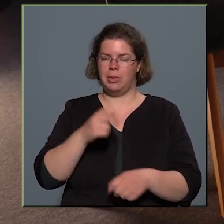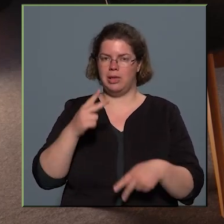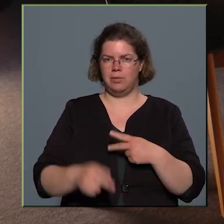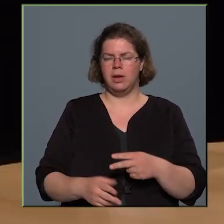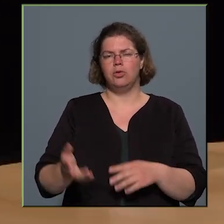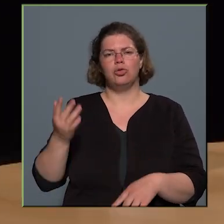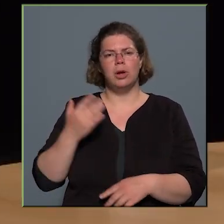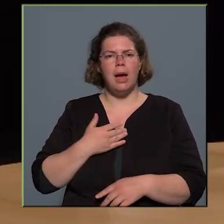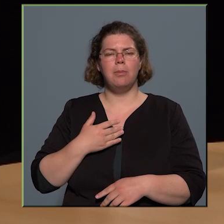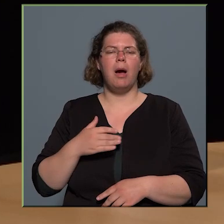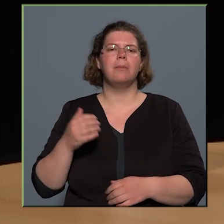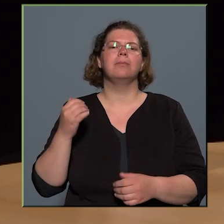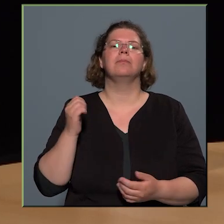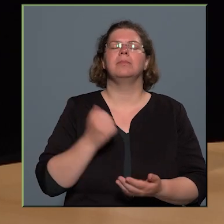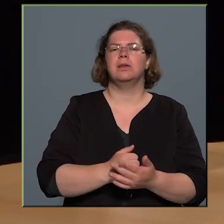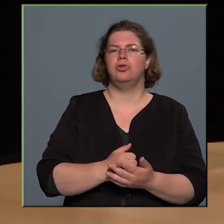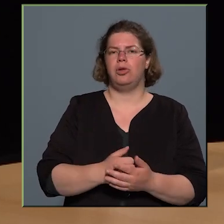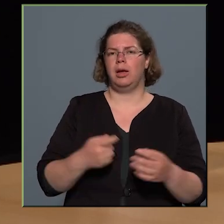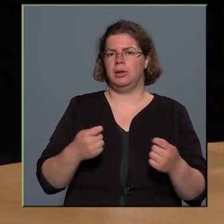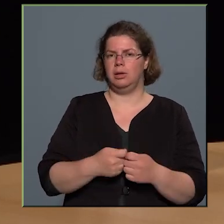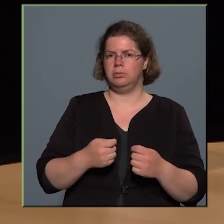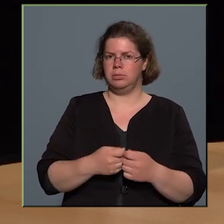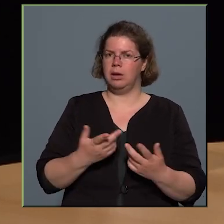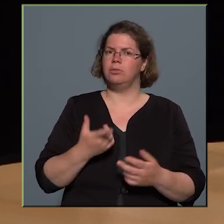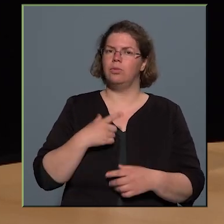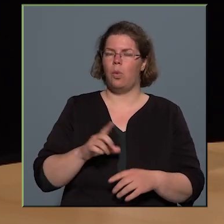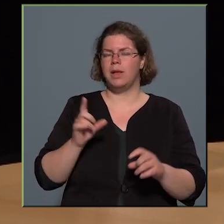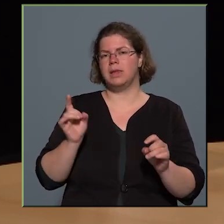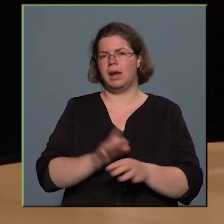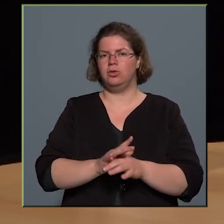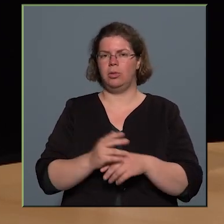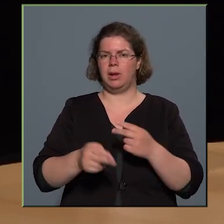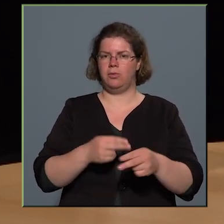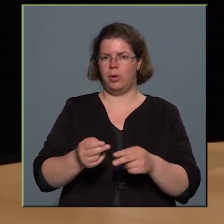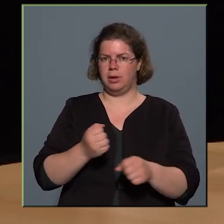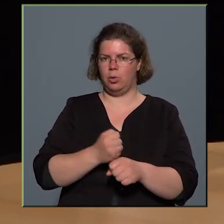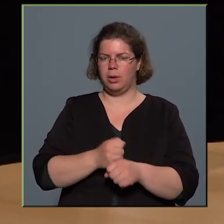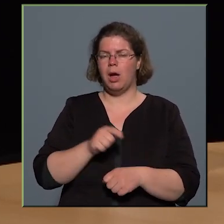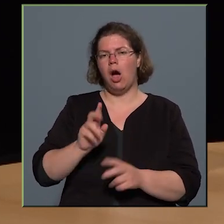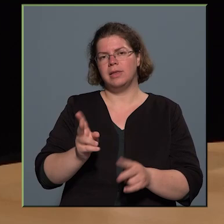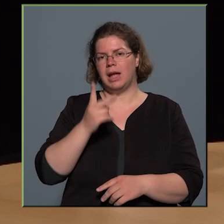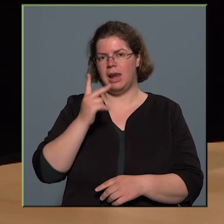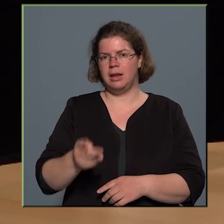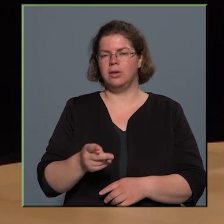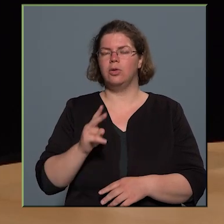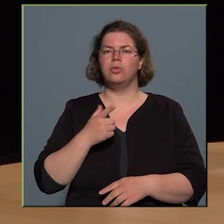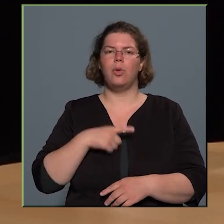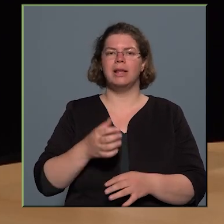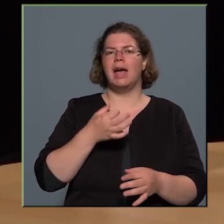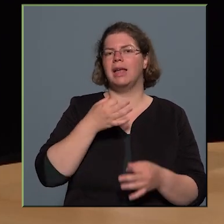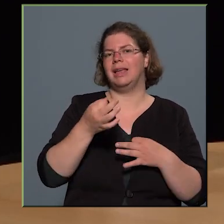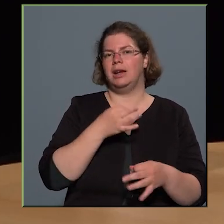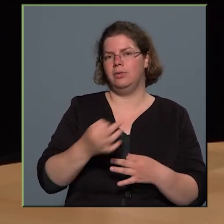bizottsági tagjukként volt szerencsém belefolyni a munkába. Itt azt kell látni, hogy történt egy kérdőívezés, egy